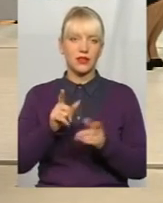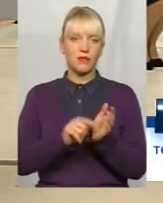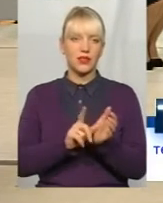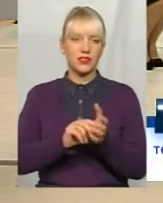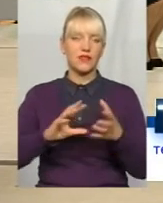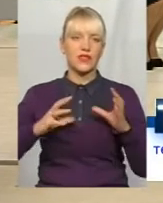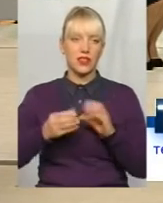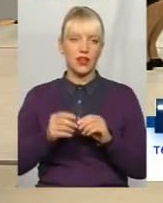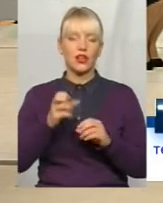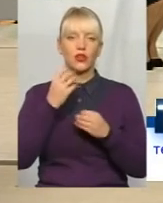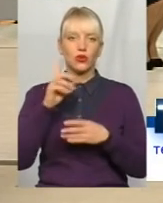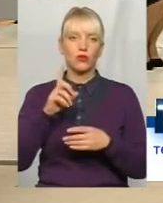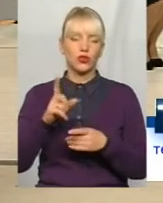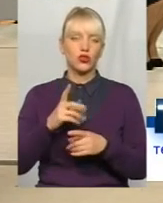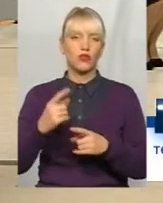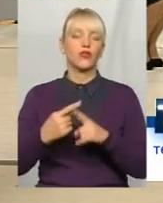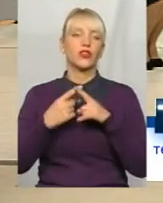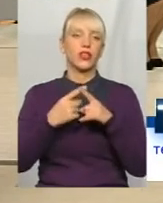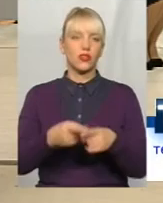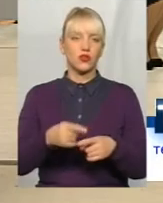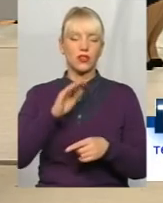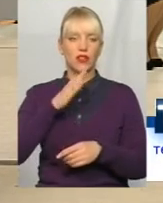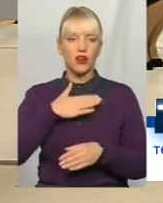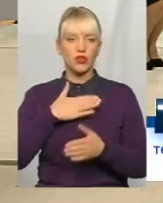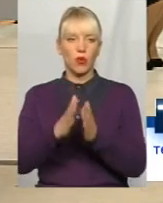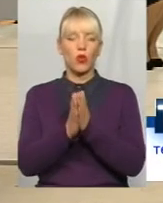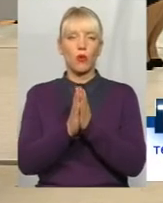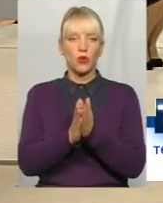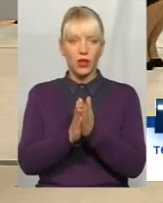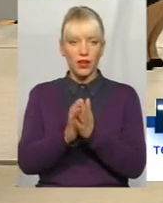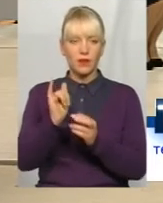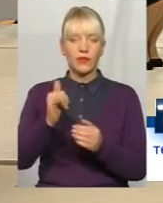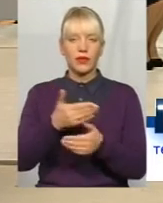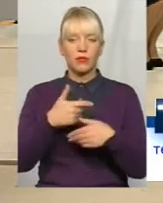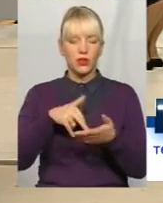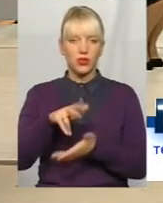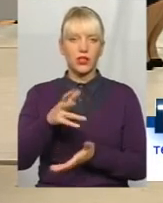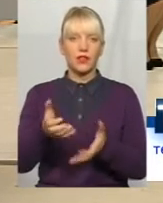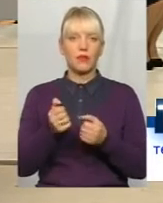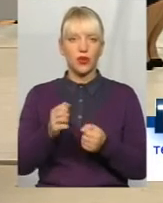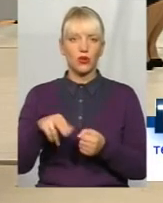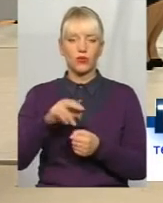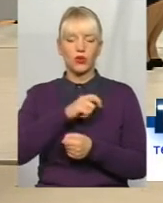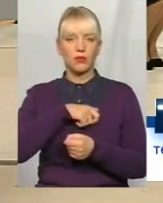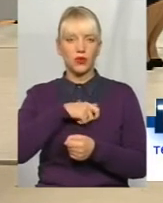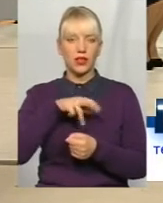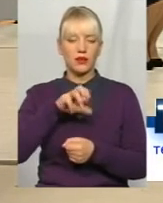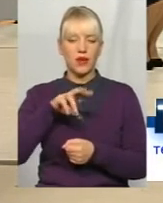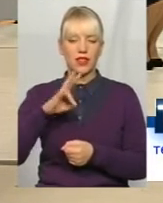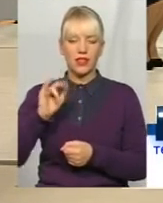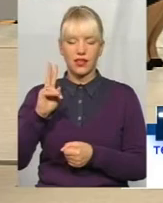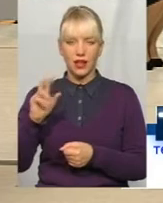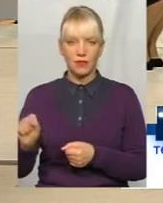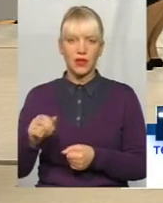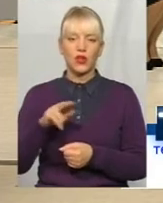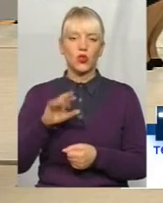Тому добре, що вони пішли на зустріч і нашим клопотанням, і ми не ходили на прийом до депутата Верховної Ради, Мельника, Сергія Івановича, і